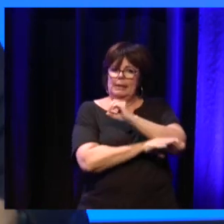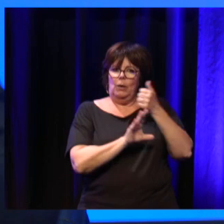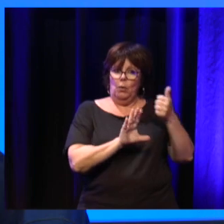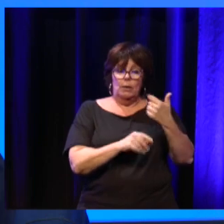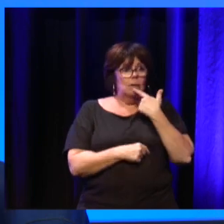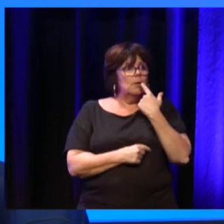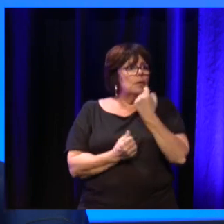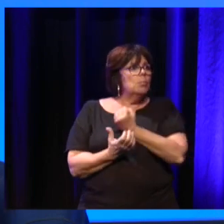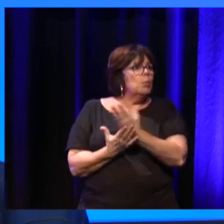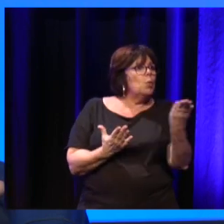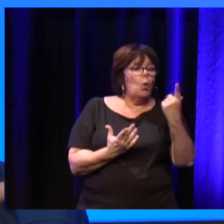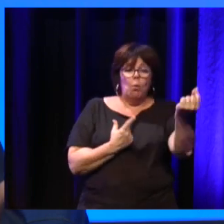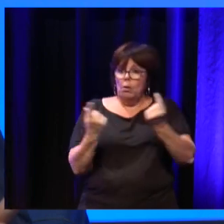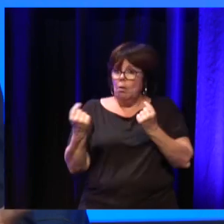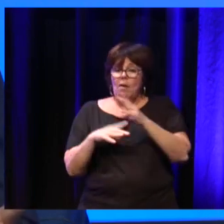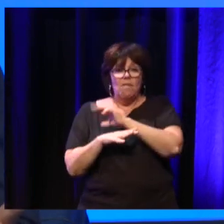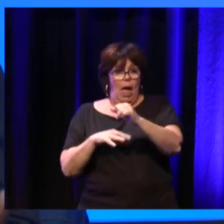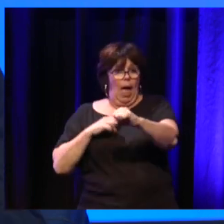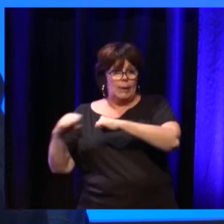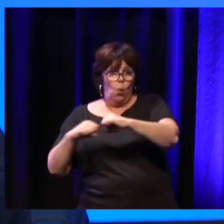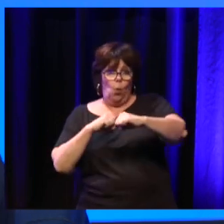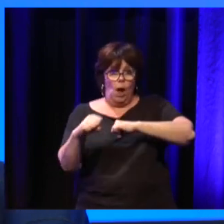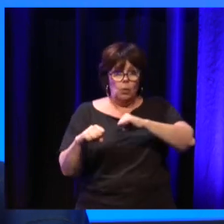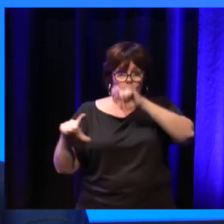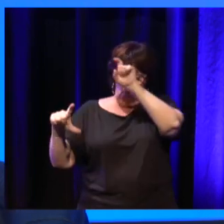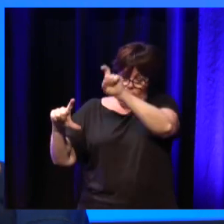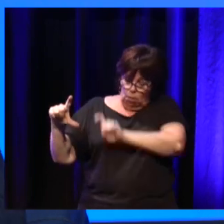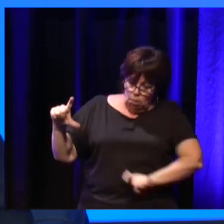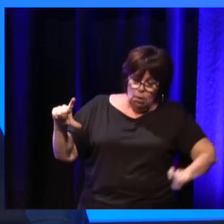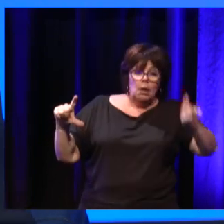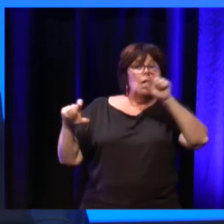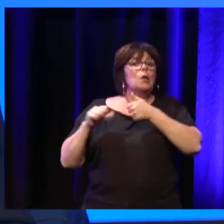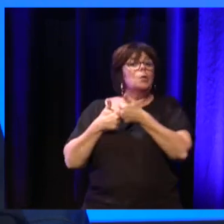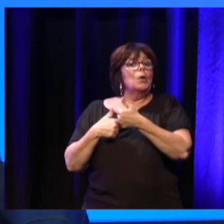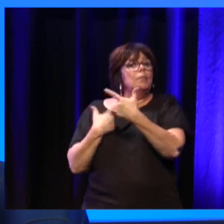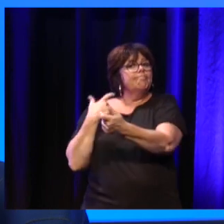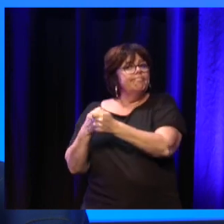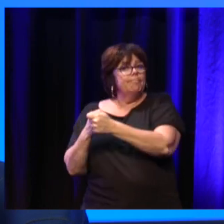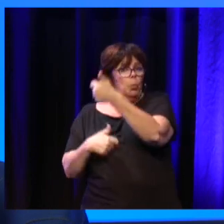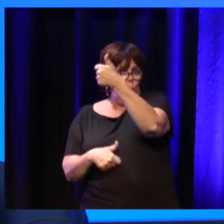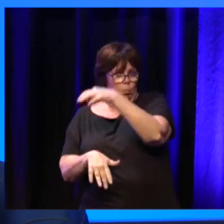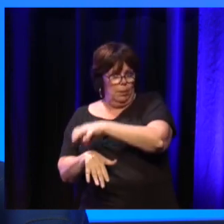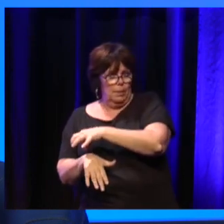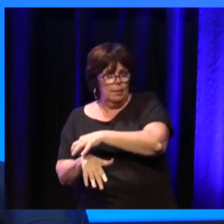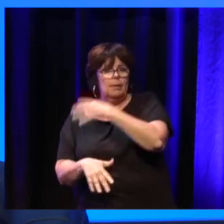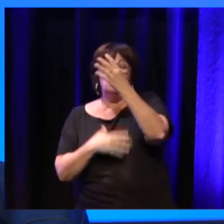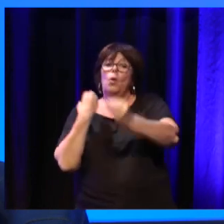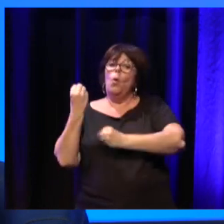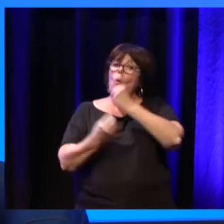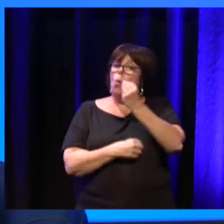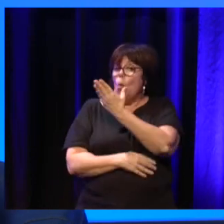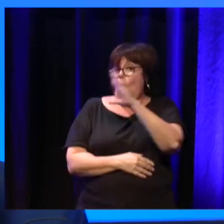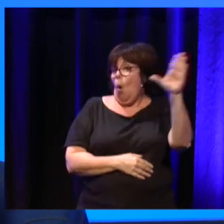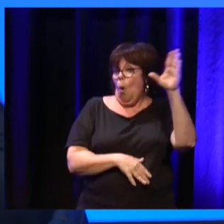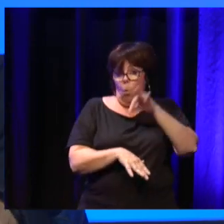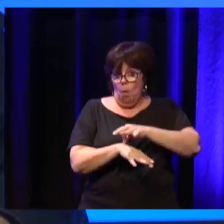qui ont fait des choses, soit spécifiquement sur une pathologie, comme celle que je viens de vous citer, soit sur d'autres pathologies.